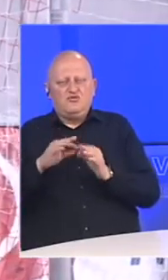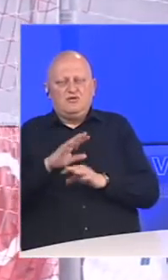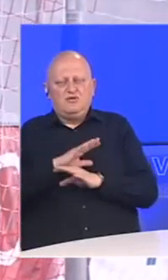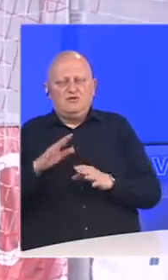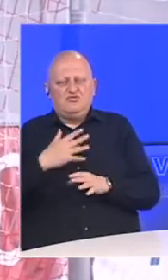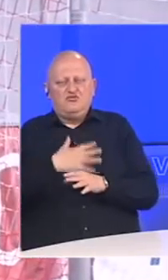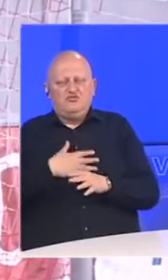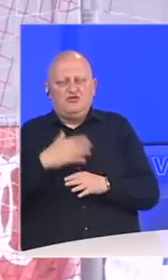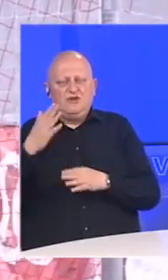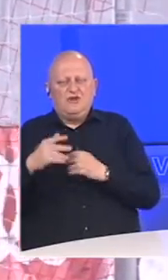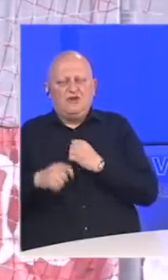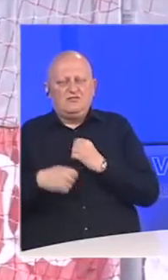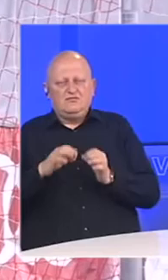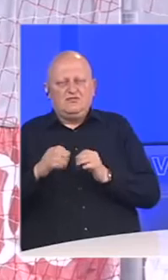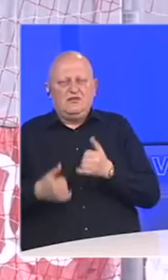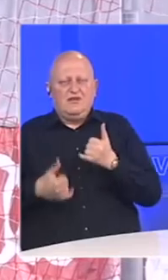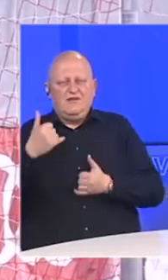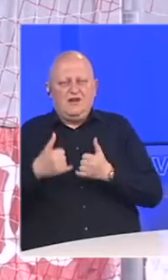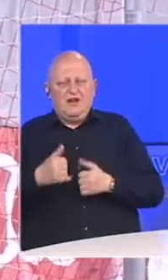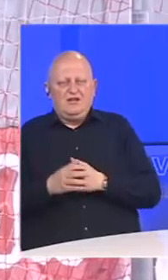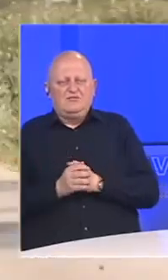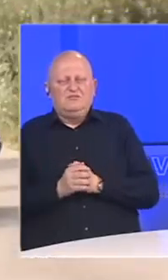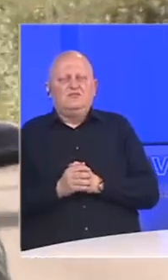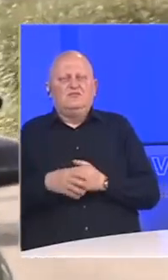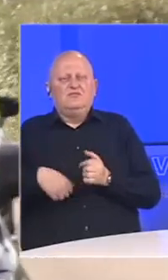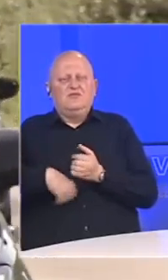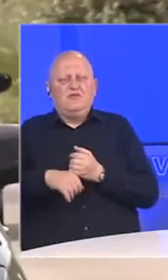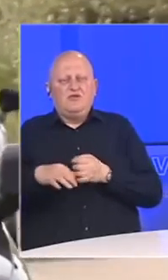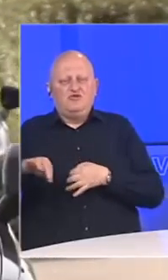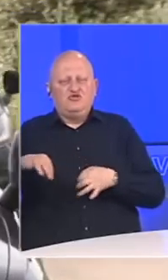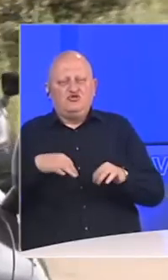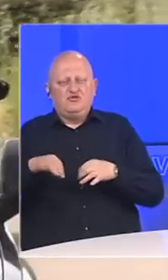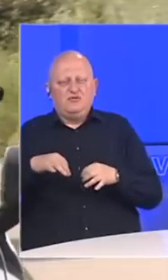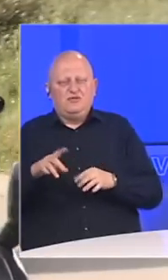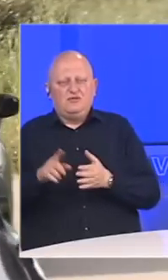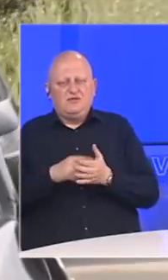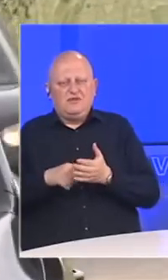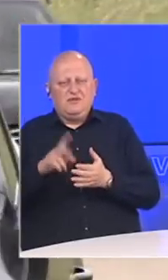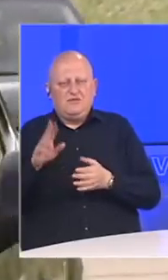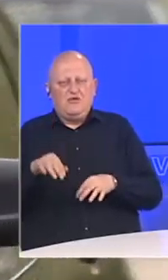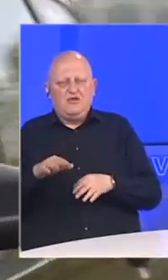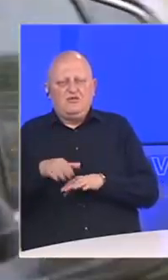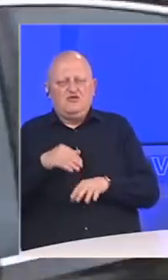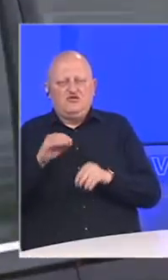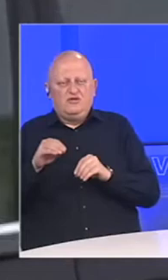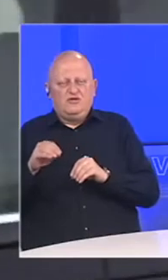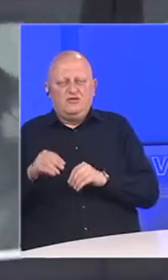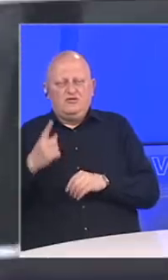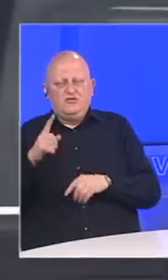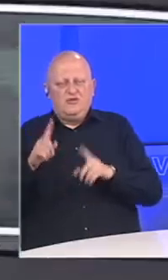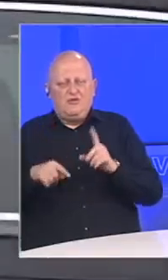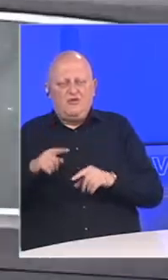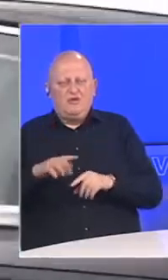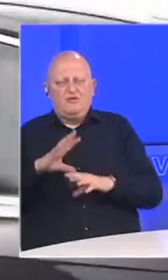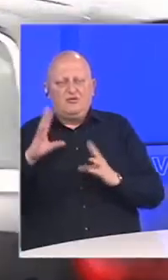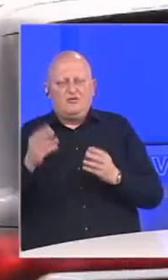sve i u želji da bi krajem avgusta organizovali finale Lige prvaka. Futbaleri u Španiji će se prvo testirati da bi mogli početi trenirati, prvo pojedinačno,